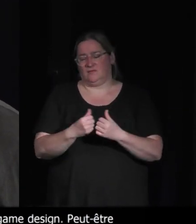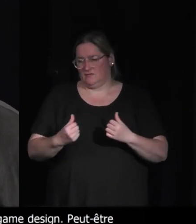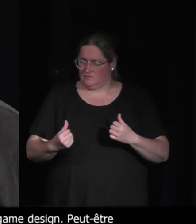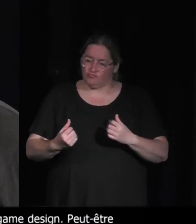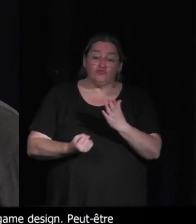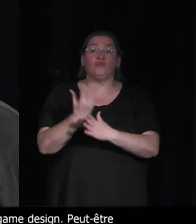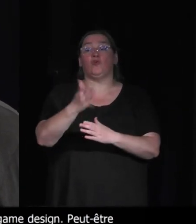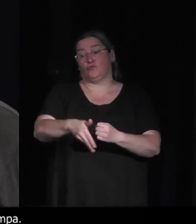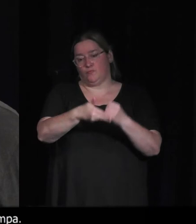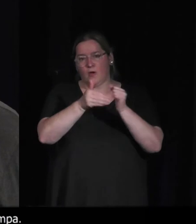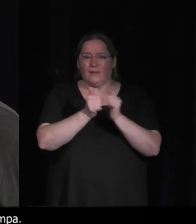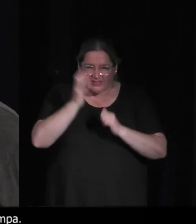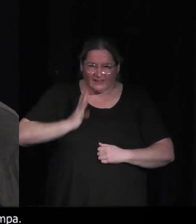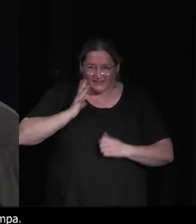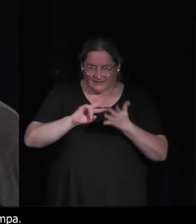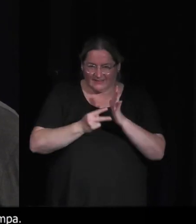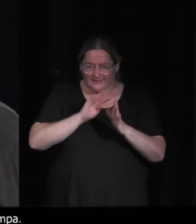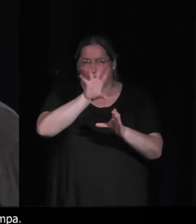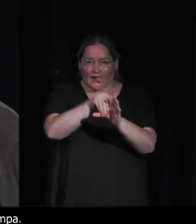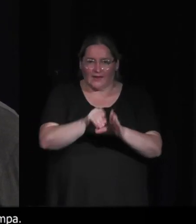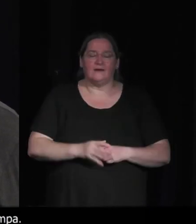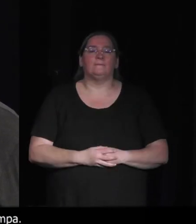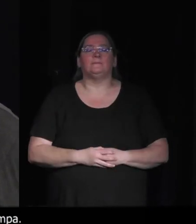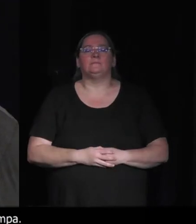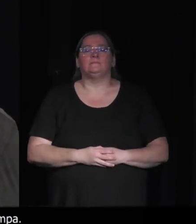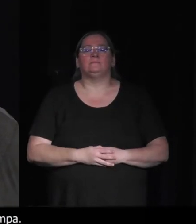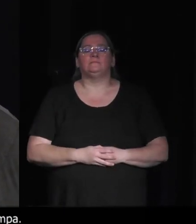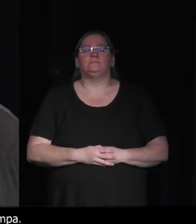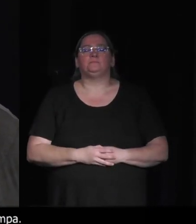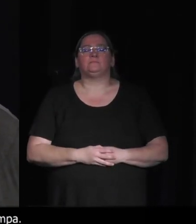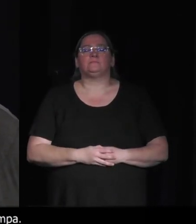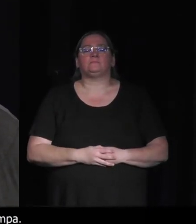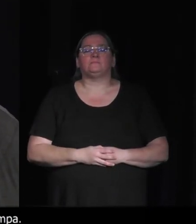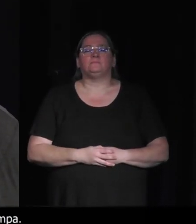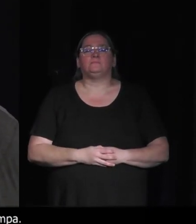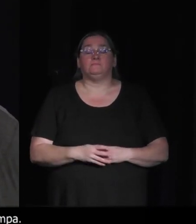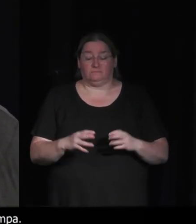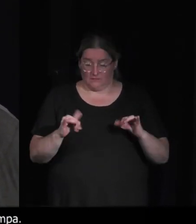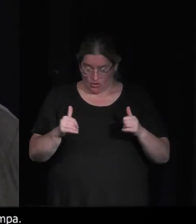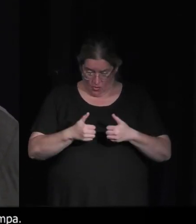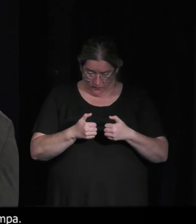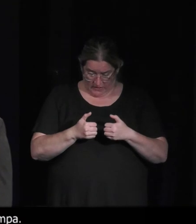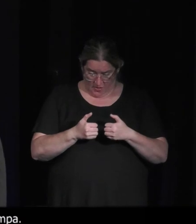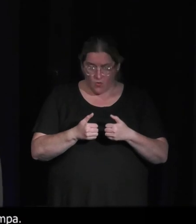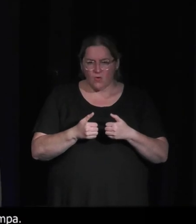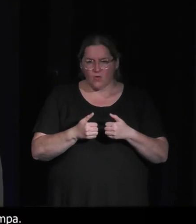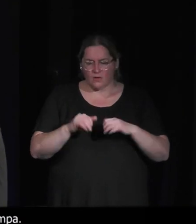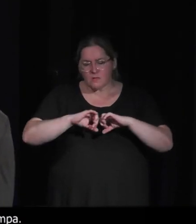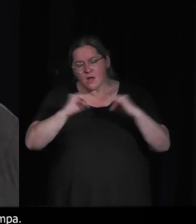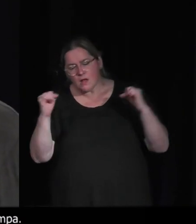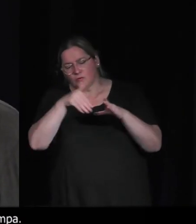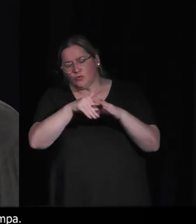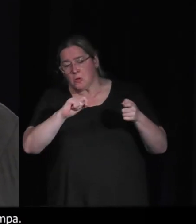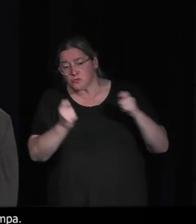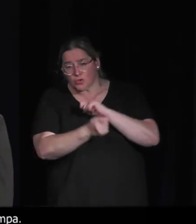Ça, c'est pour le côté hardware, effectivement, mais est-ce que les imaginaires gameplay dans le jeu vidéo, est-ce que ça peut changer ? Est-ce que ça change un petit